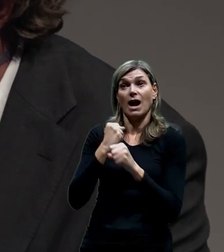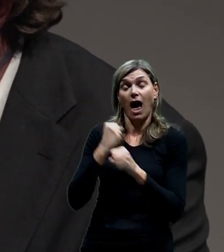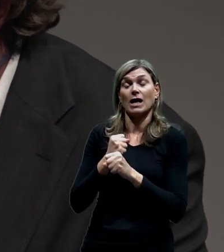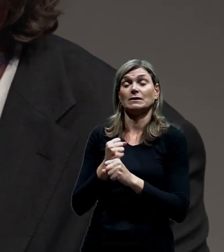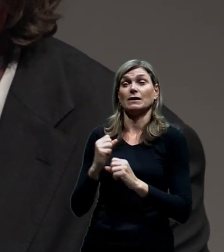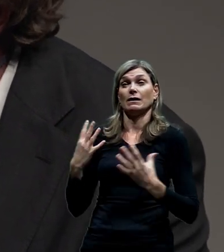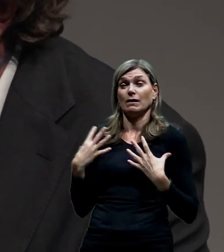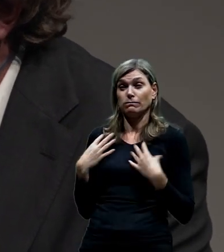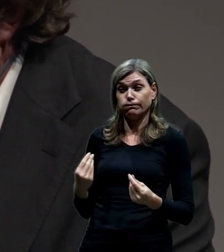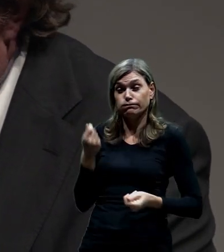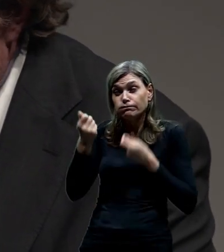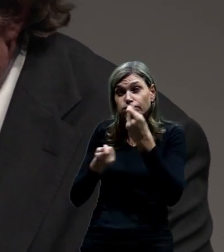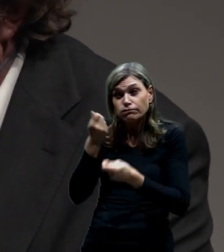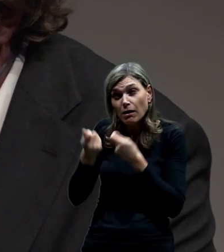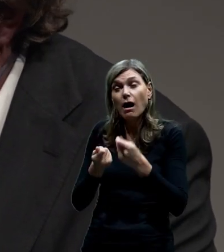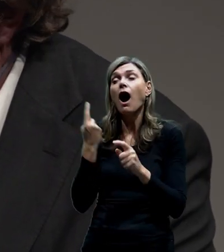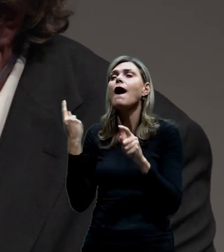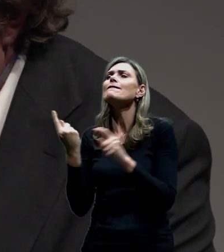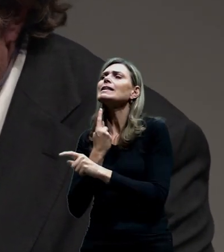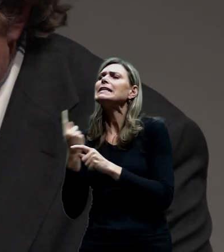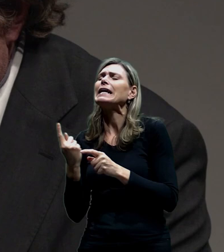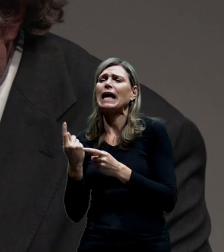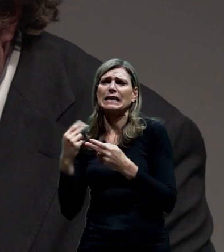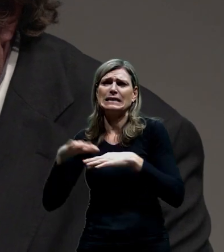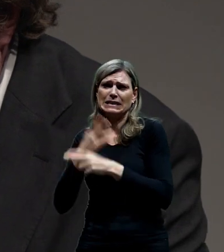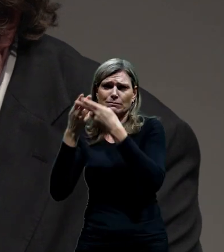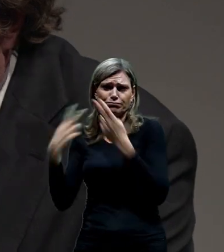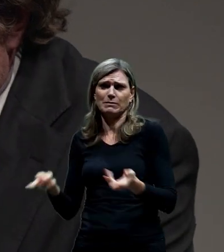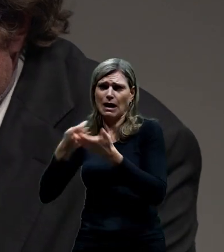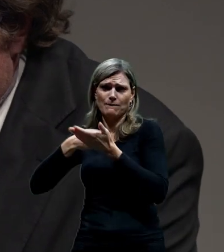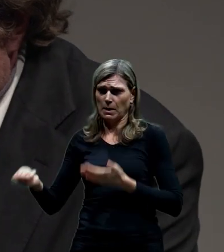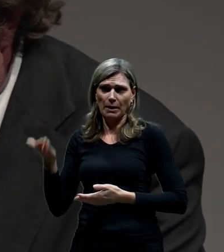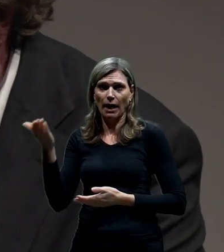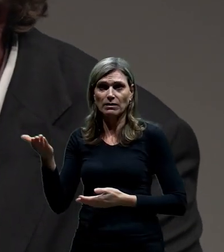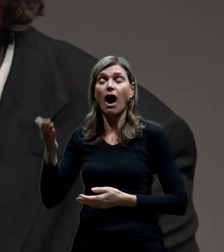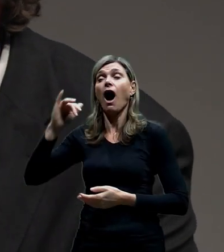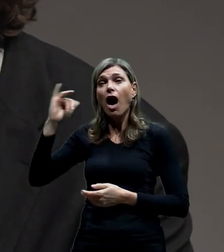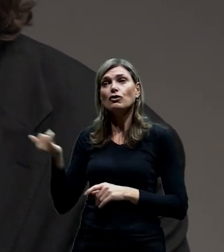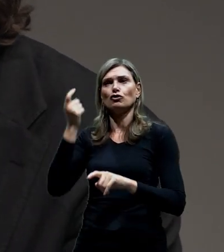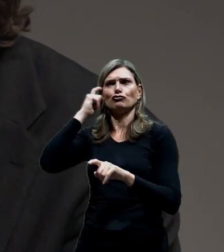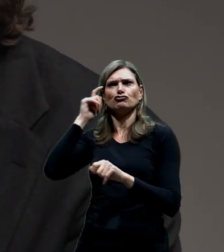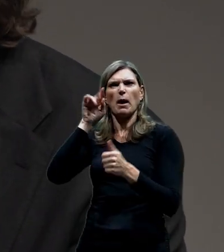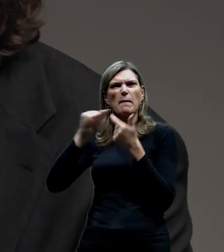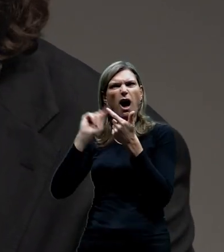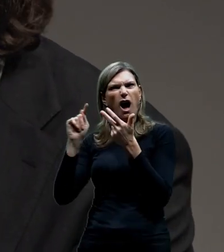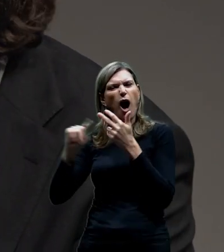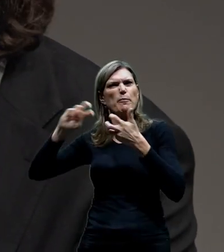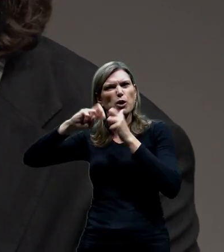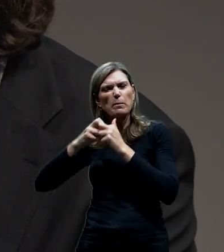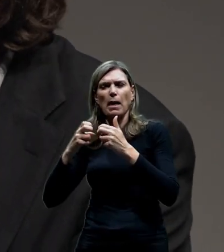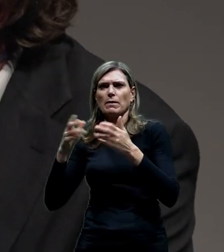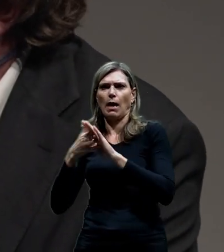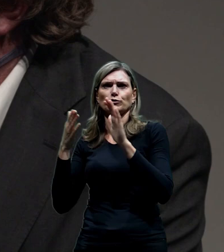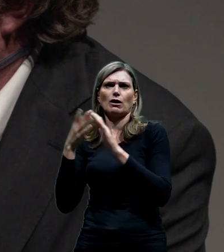se jeví jako neefektivní a k tomu nám zůstává ještě několik otázek, což je ražba třeba pod bulovkou a